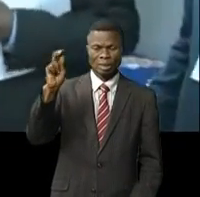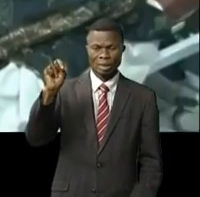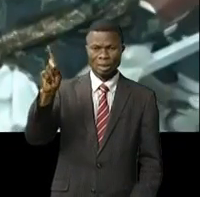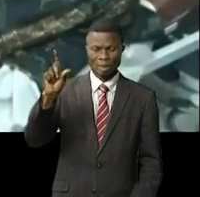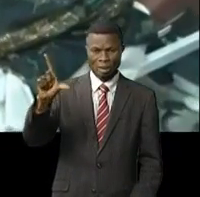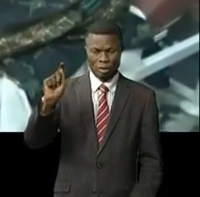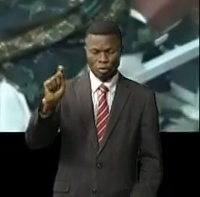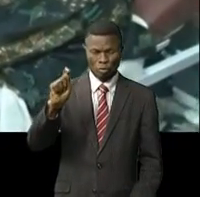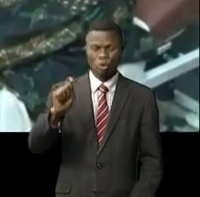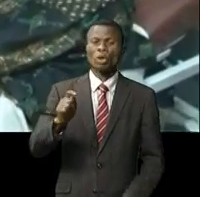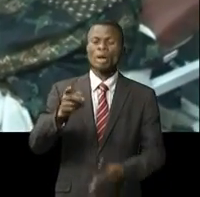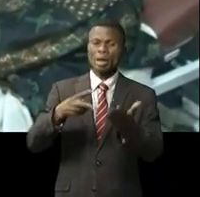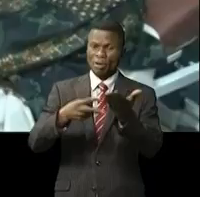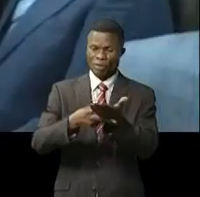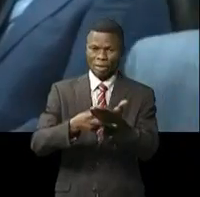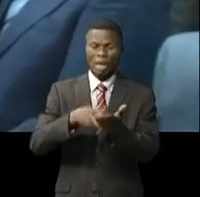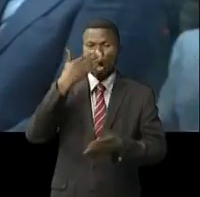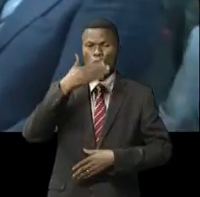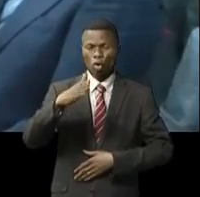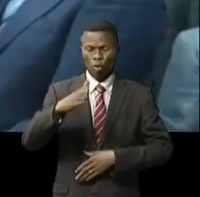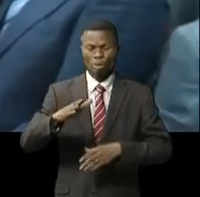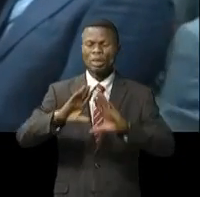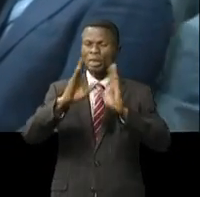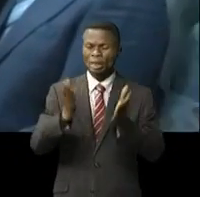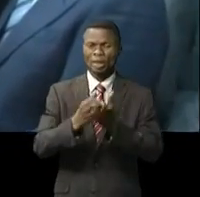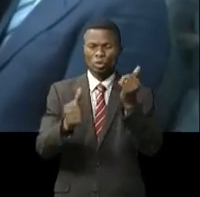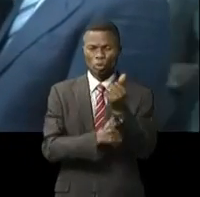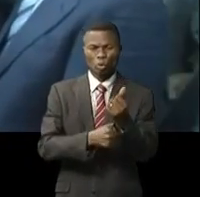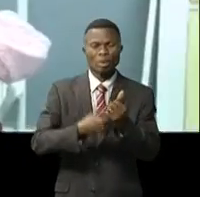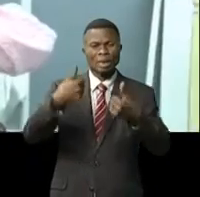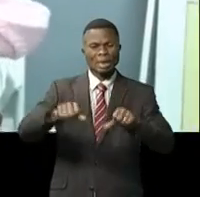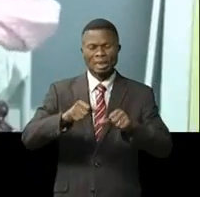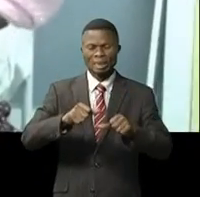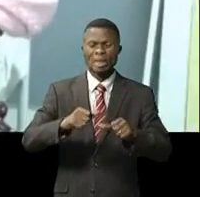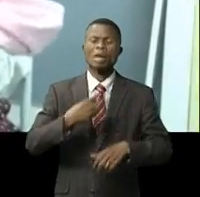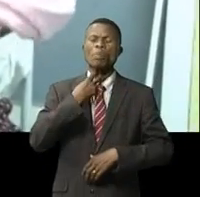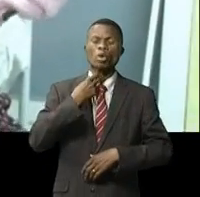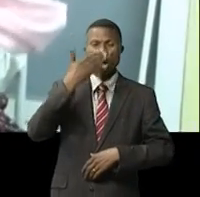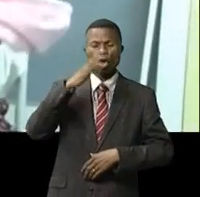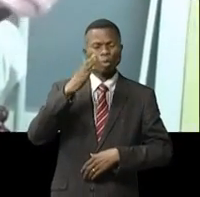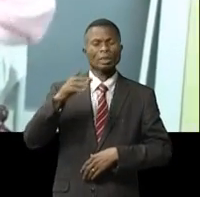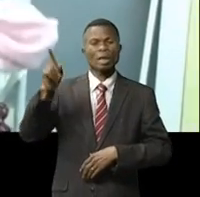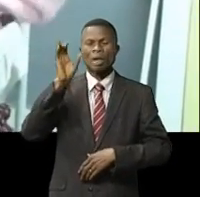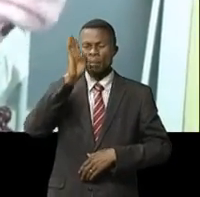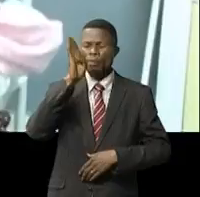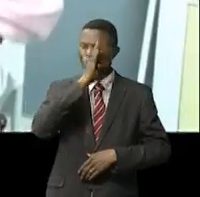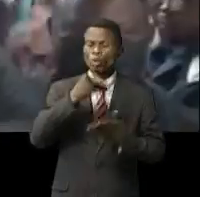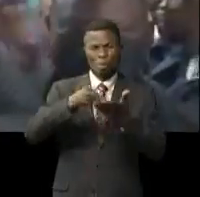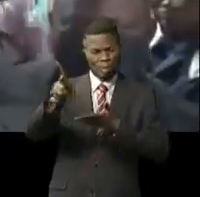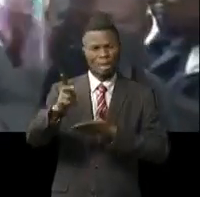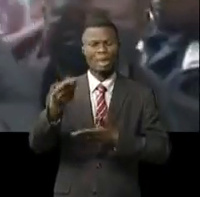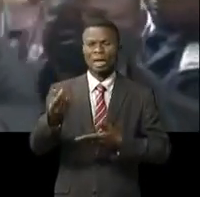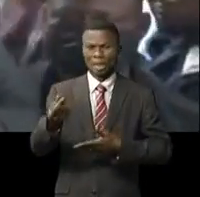Des frais de soins et d'hospitalisation de tous les malades internés ont été payés par le speaker de la Chambre basse du Parlement.